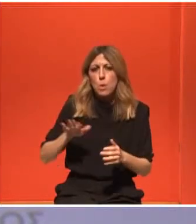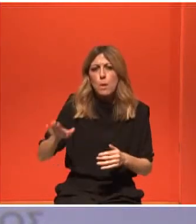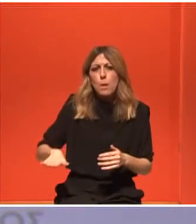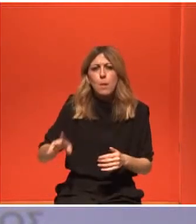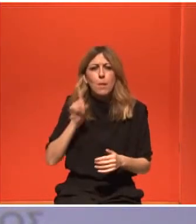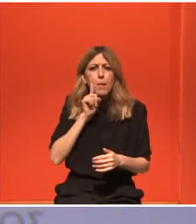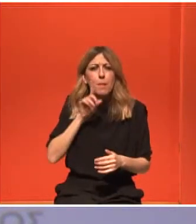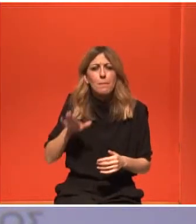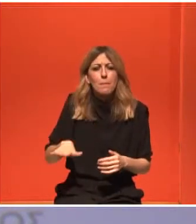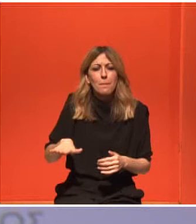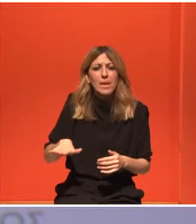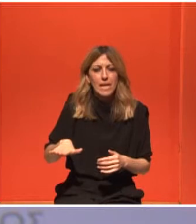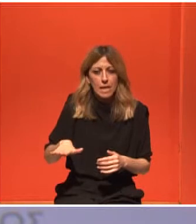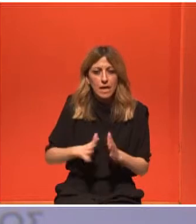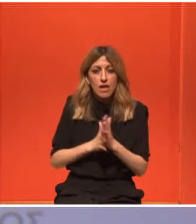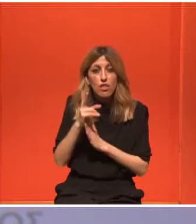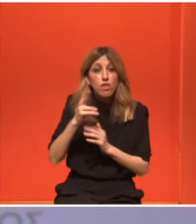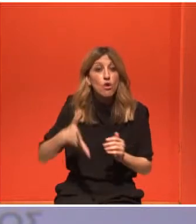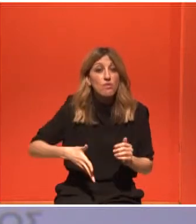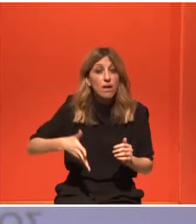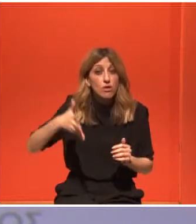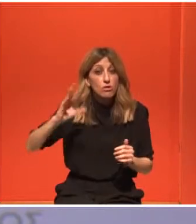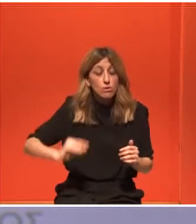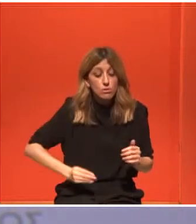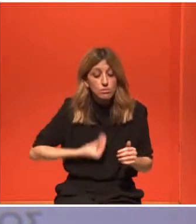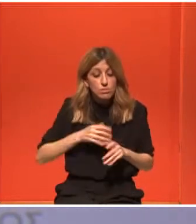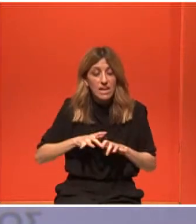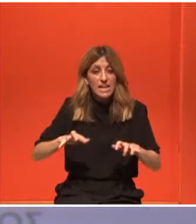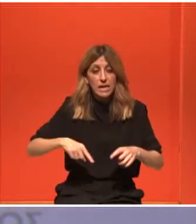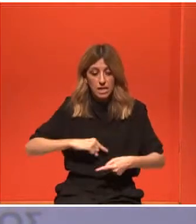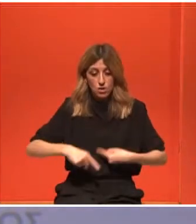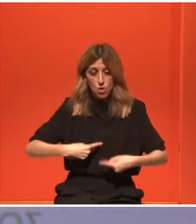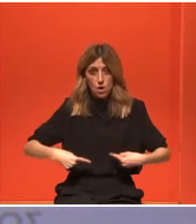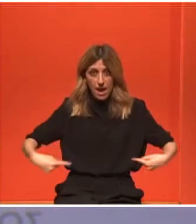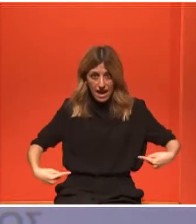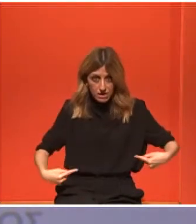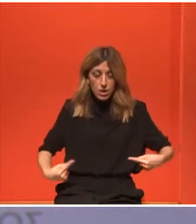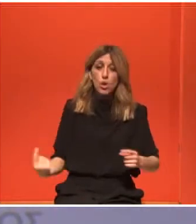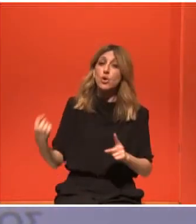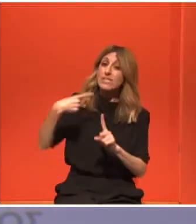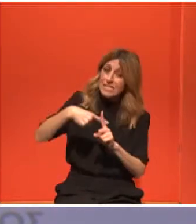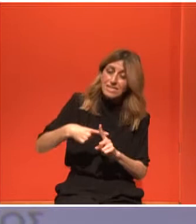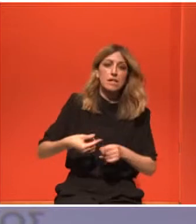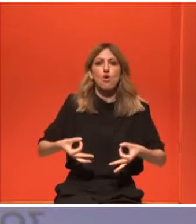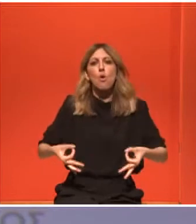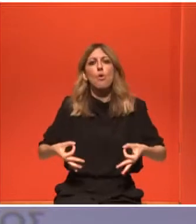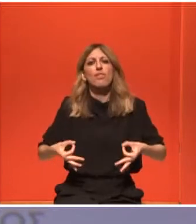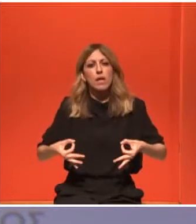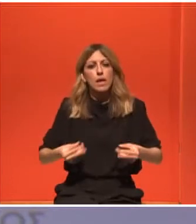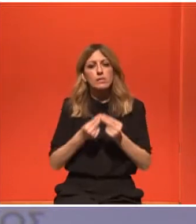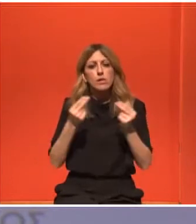μου, διαγνώστηκα με καρκίνο. Στο έντερο και τις οθήκες ήτανε. Έκανα χειρουργία,